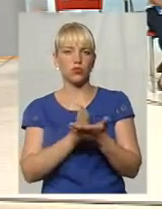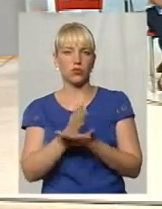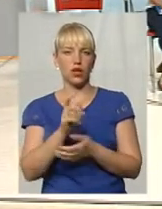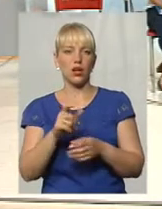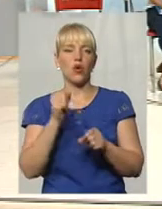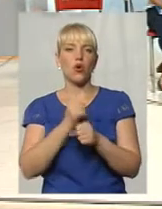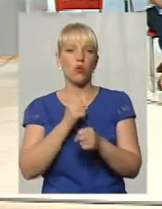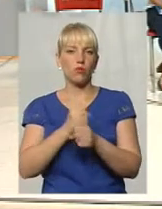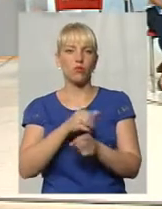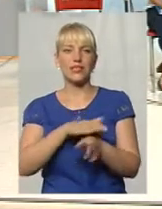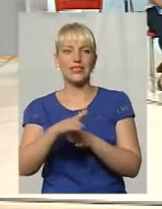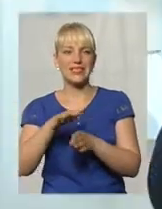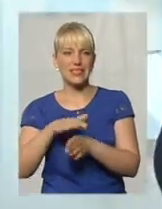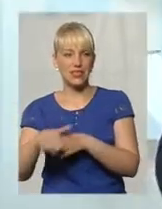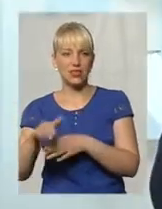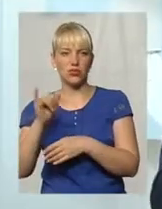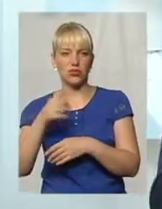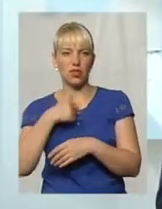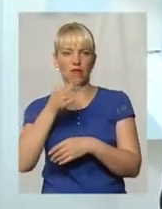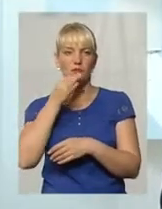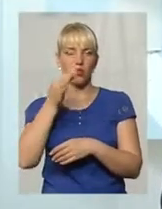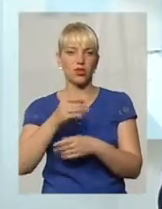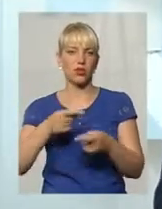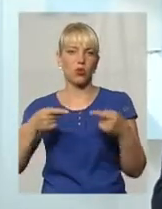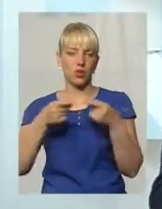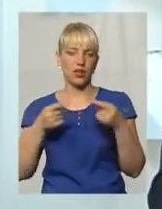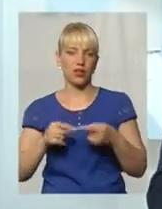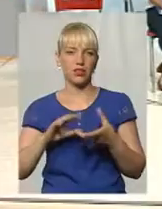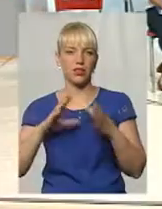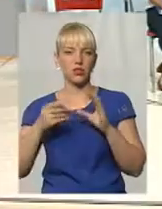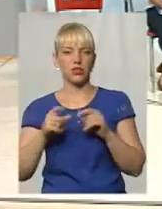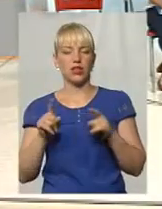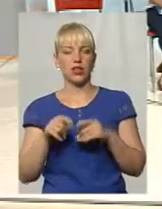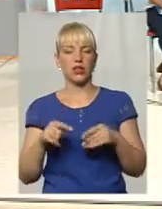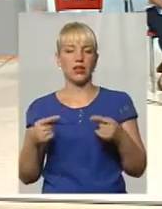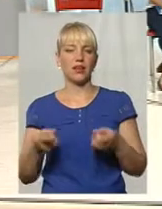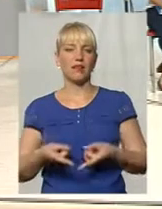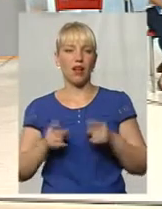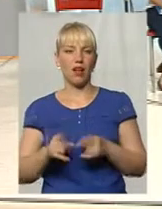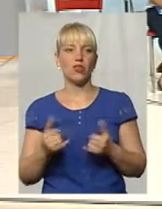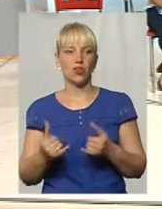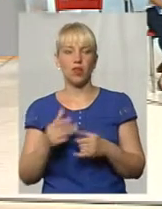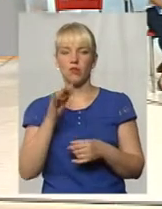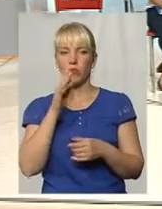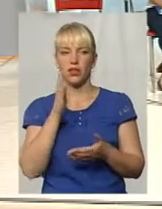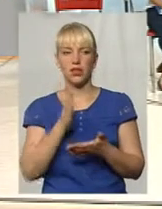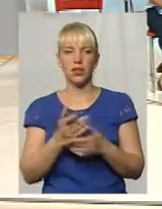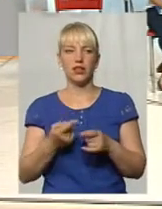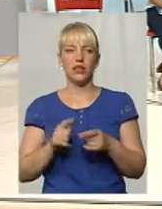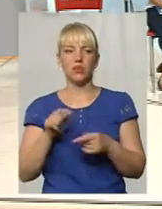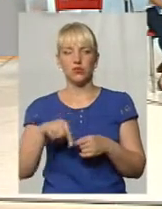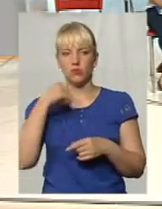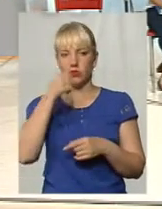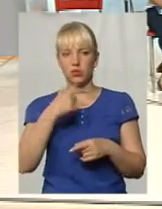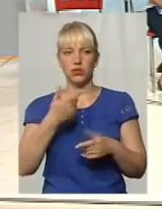робота здійснюється, і, як кажу, конкретні результати, які реально на даний момент є. Тим більше, в цьому році нам